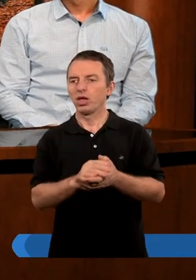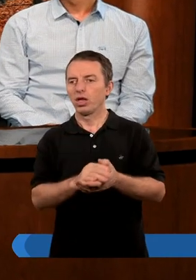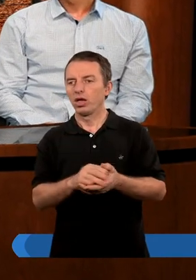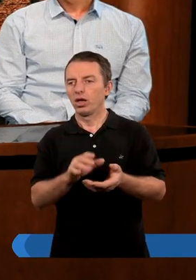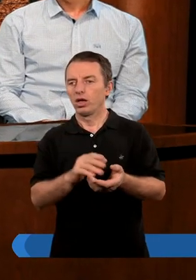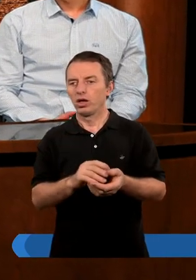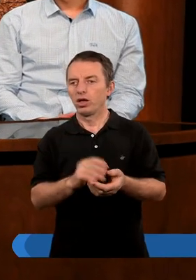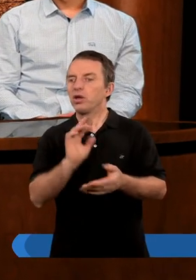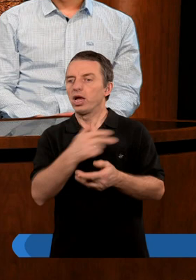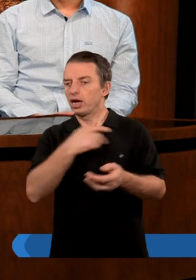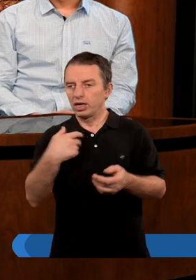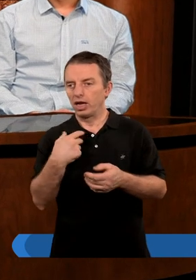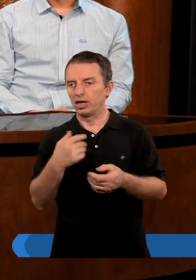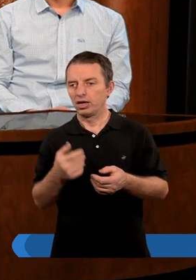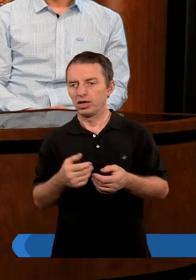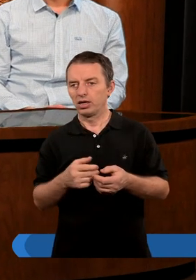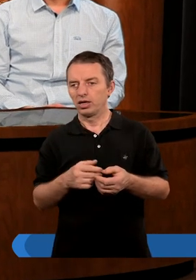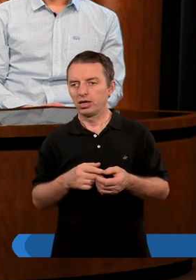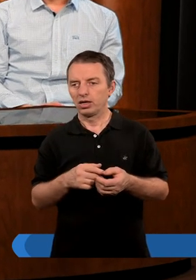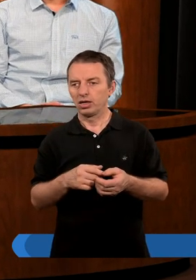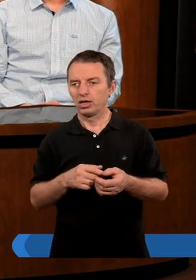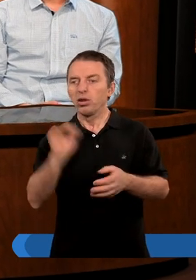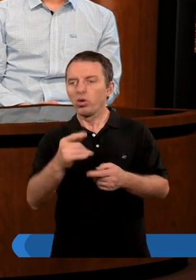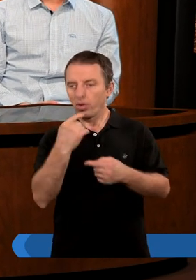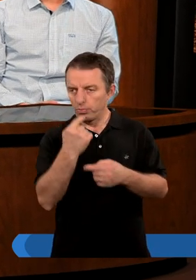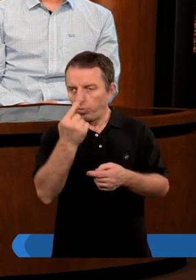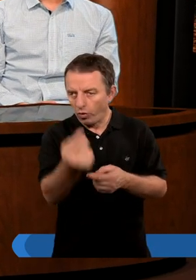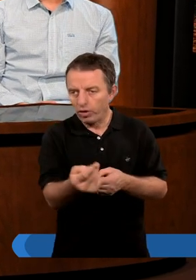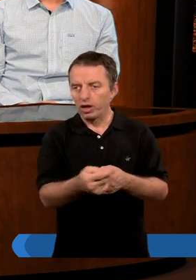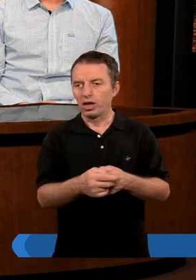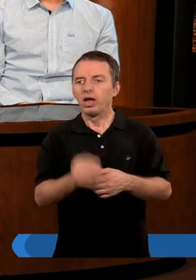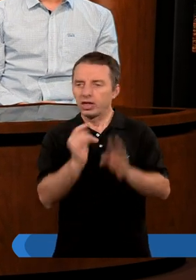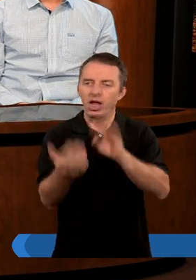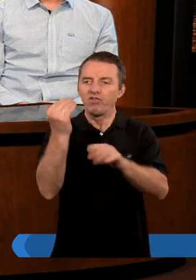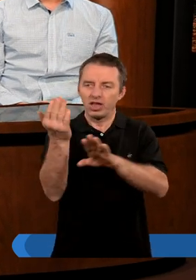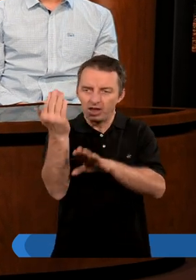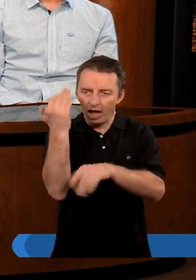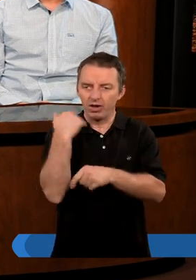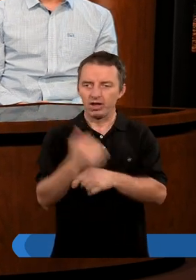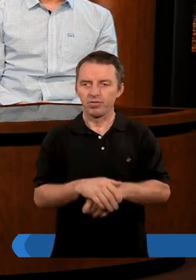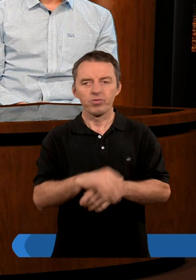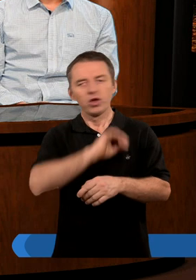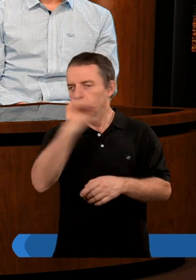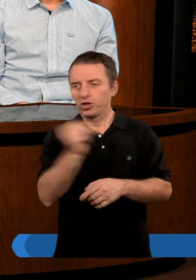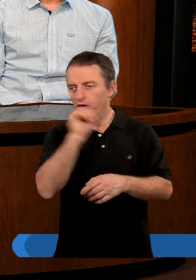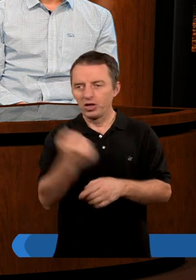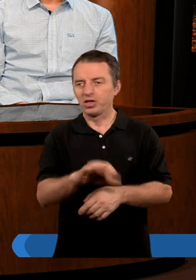Bo chyba nikt z nas tutaj nie jest, nie mógłby powiedzieć, że on już od dawien, dawna nikt nie zgrzeszył,